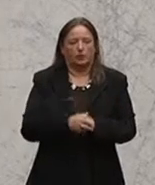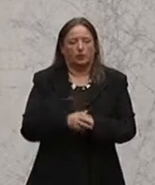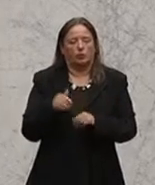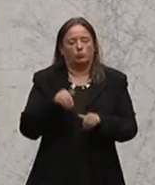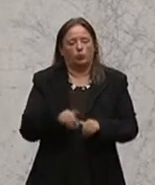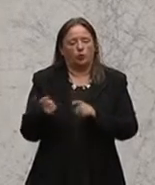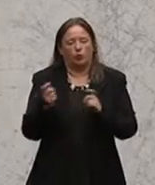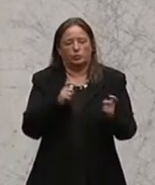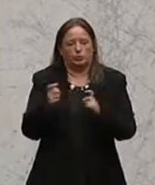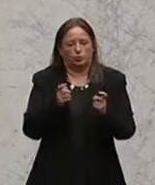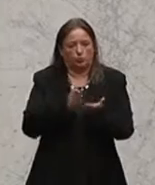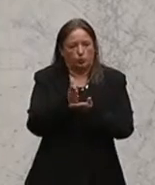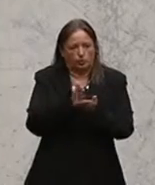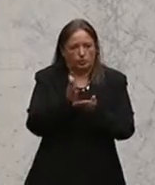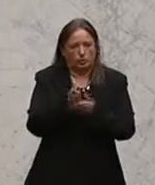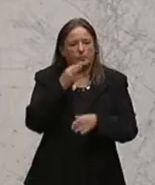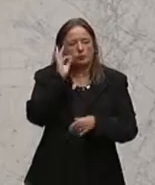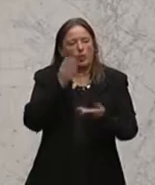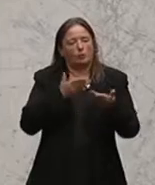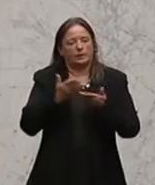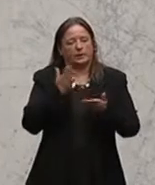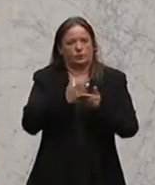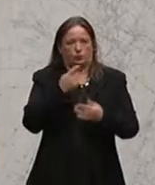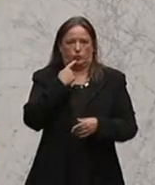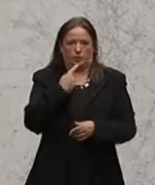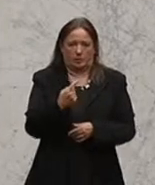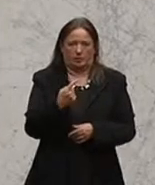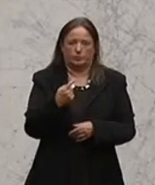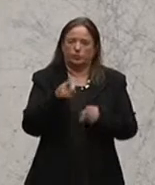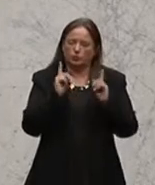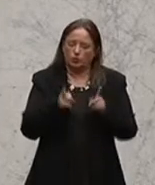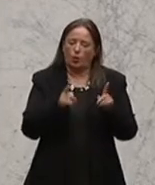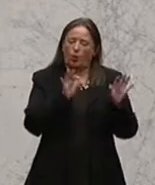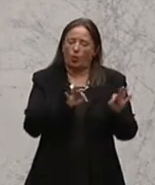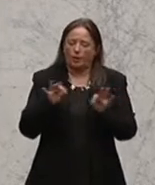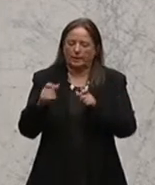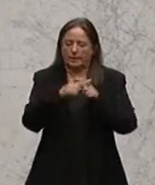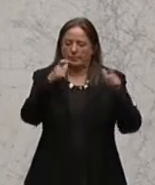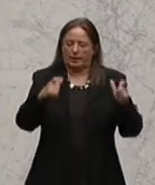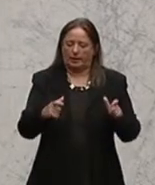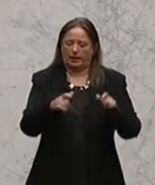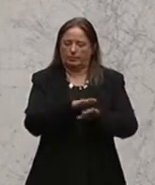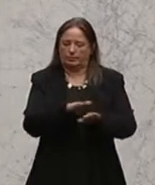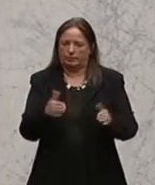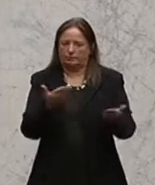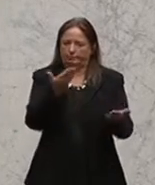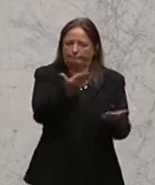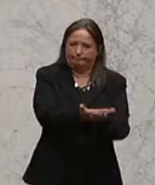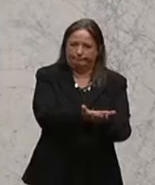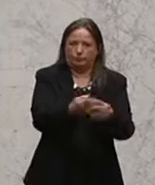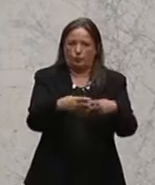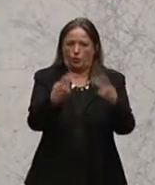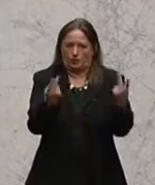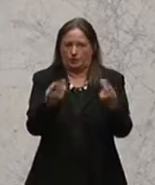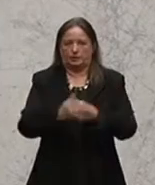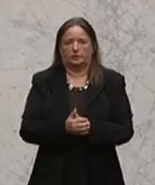unterziehen sind, aber die Frau Ministerin hat es ausgeführt, es soll ein ordentliches Paket am Tisch liegen, das dann hoffentlich in